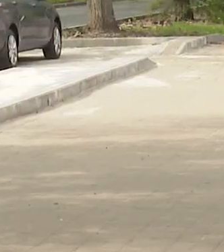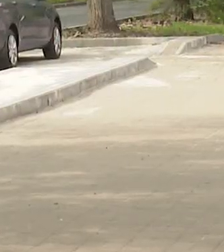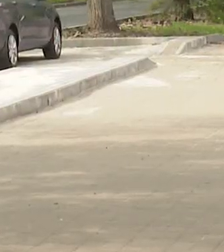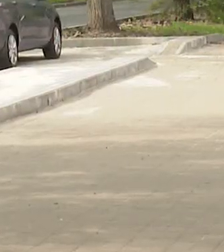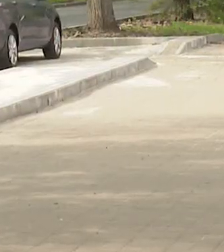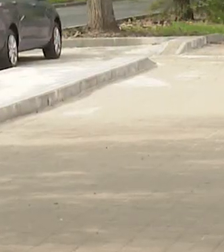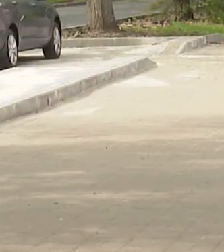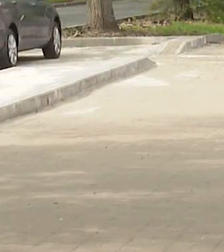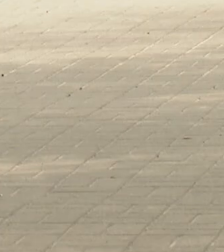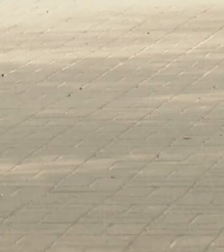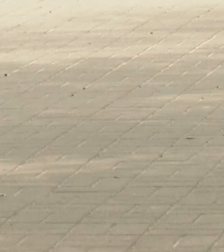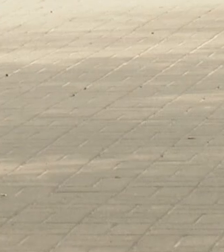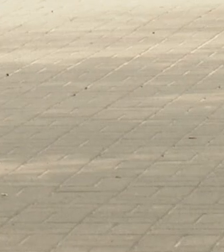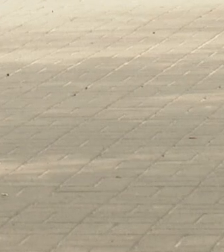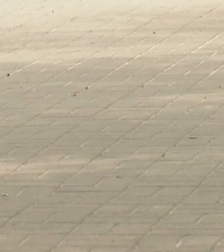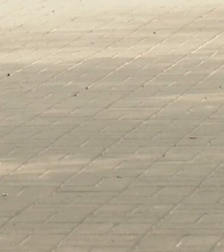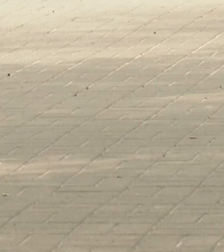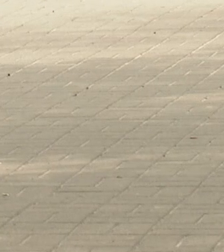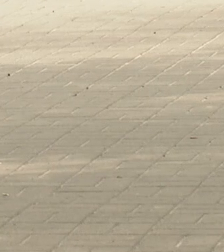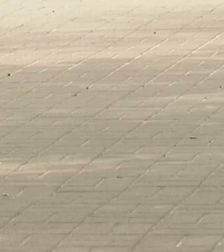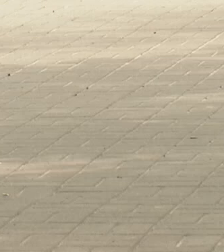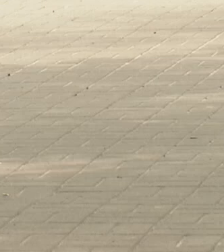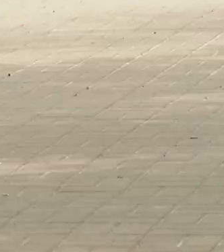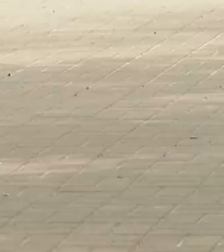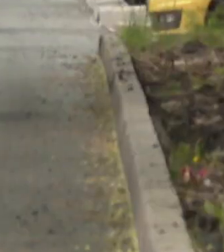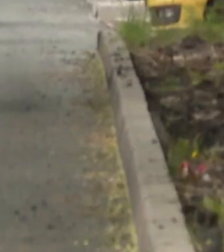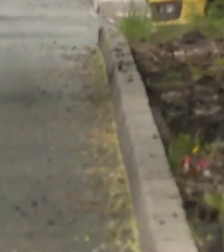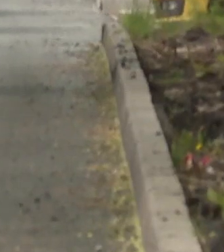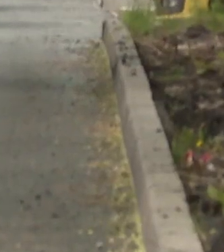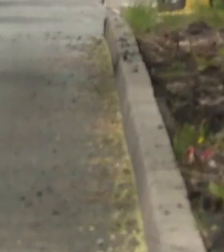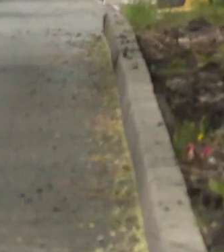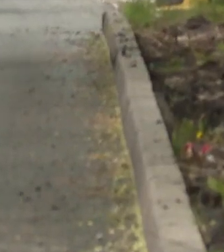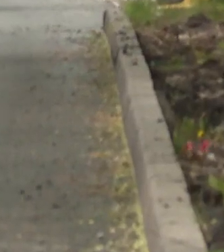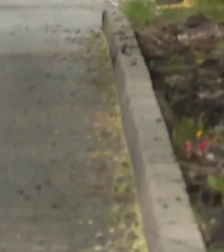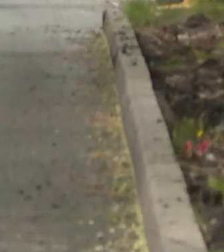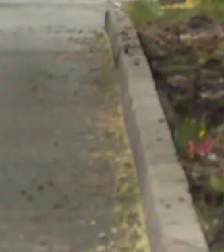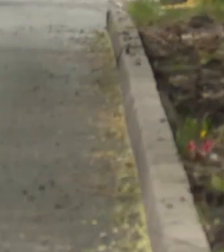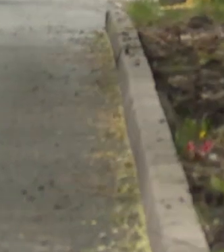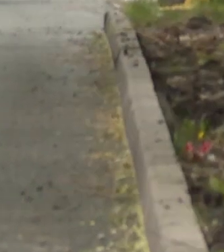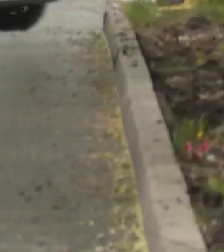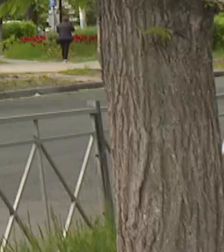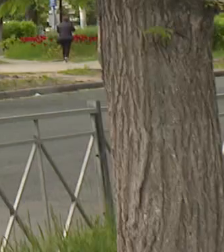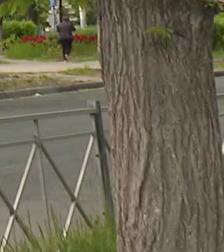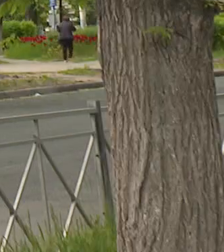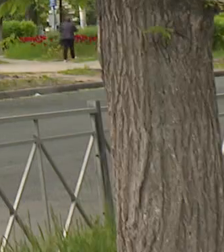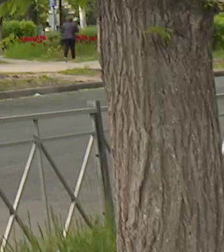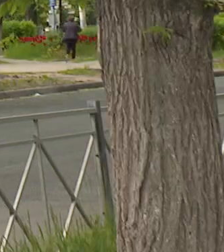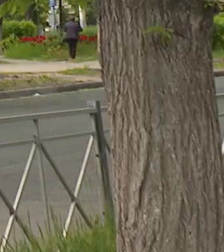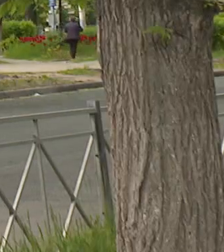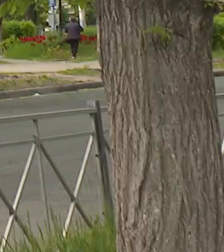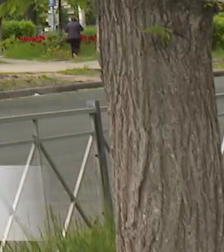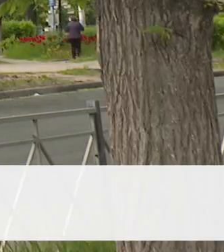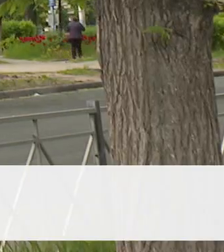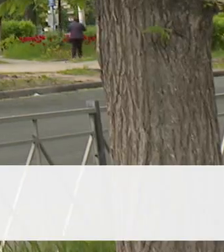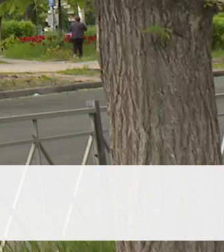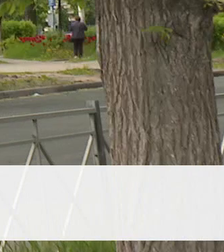заменят бортовые камни, а также модернизируют светофорный объект на перекрестке с Мичурина и расширят поворот с этой улицы. На покрытии образовались